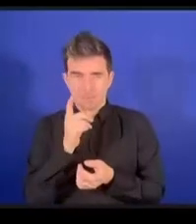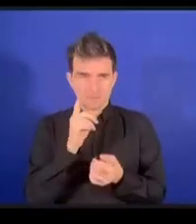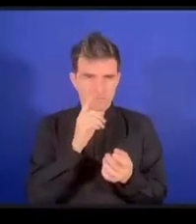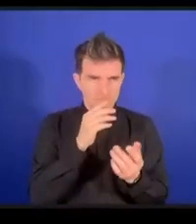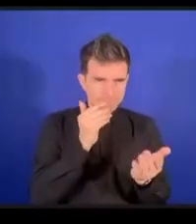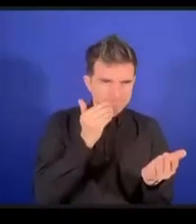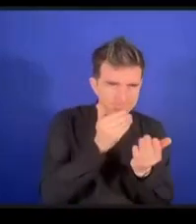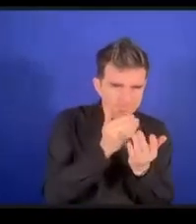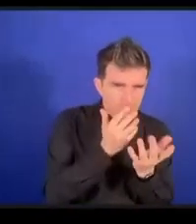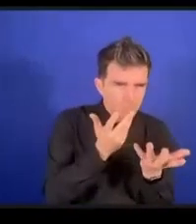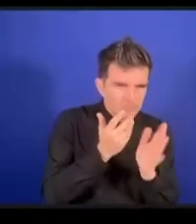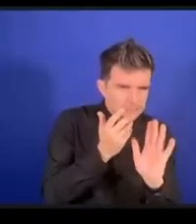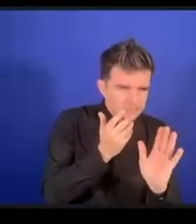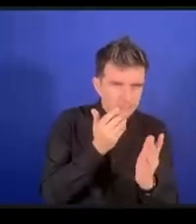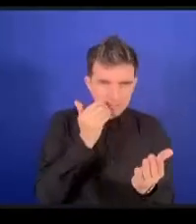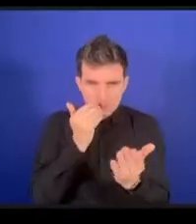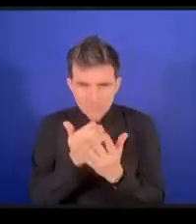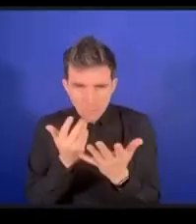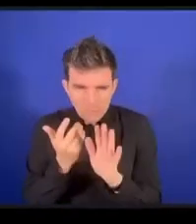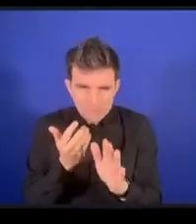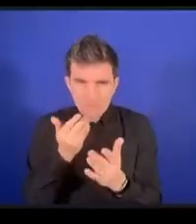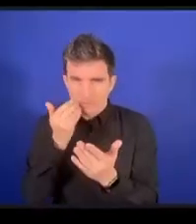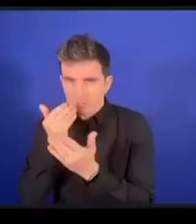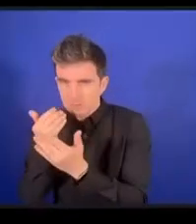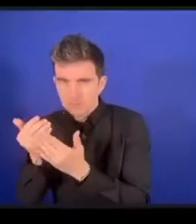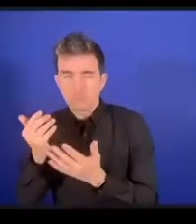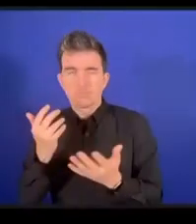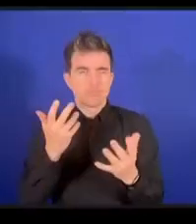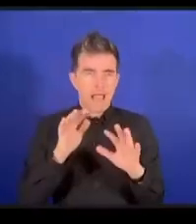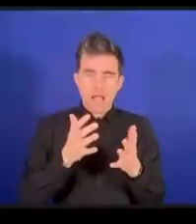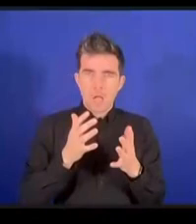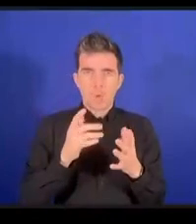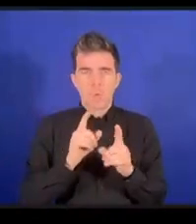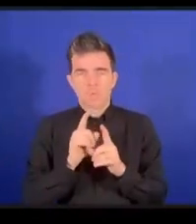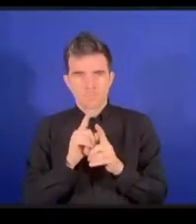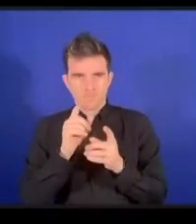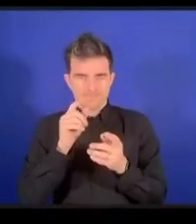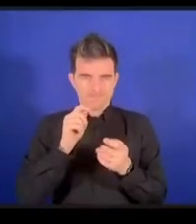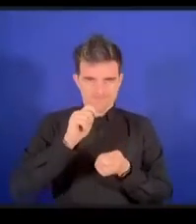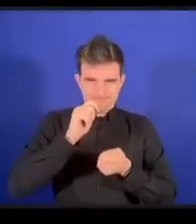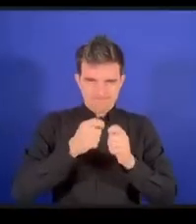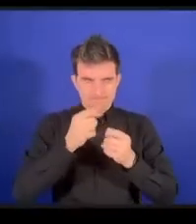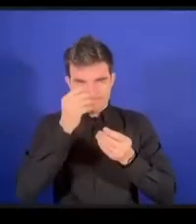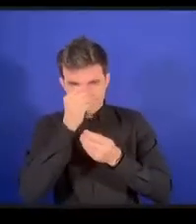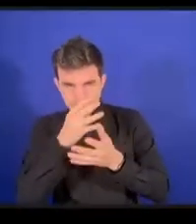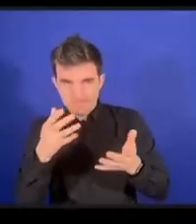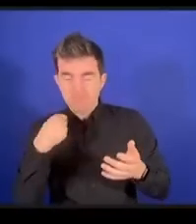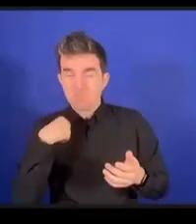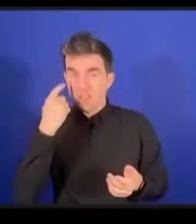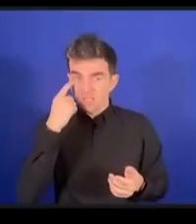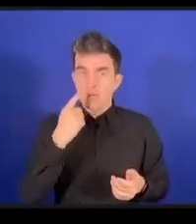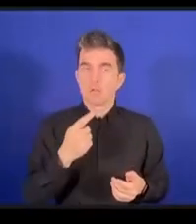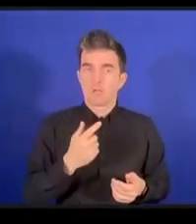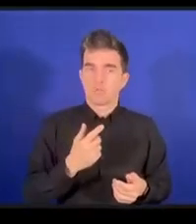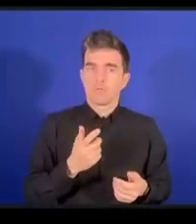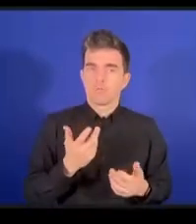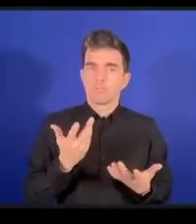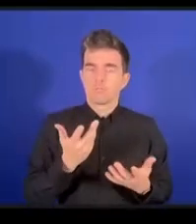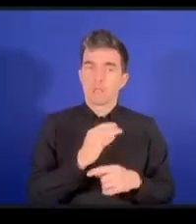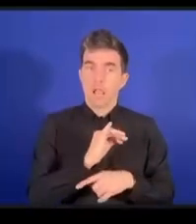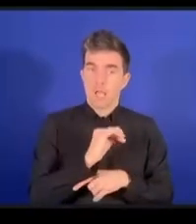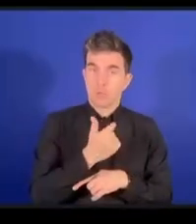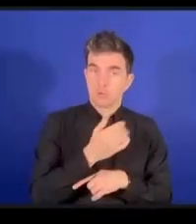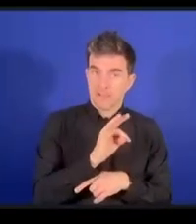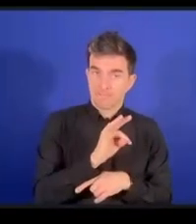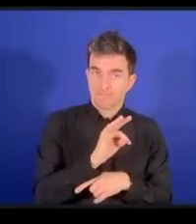メッセージングIGFとそれから特定の産業界とのメッセージを変えるということが重要だと思います一部のセクターはIGF